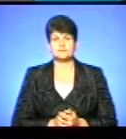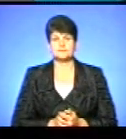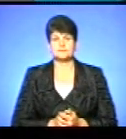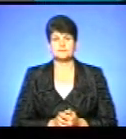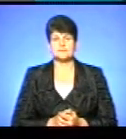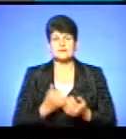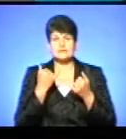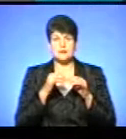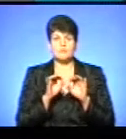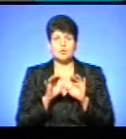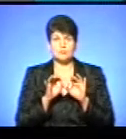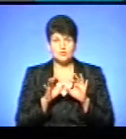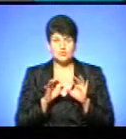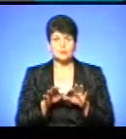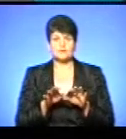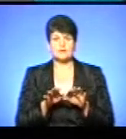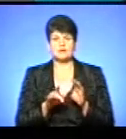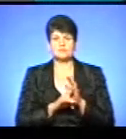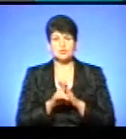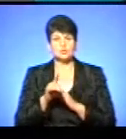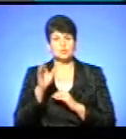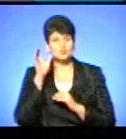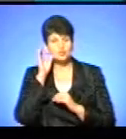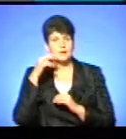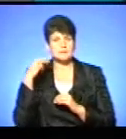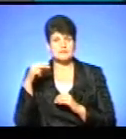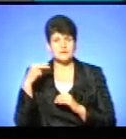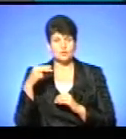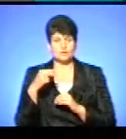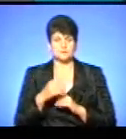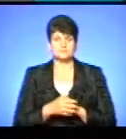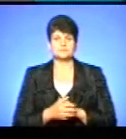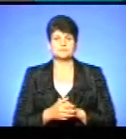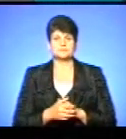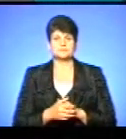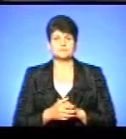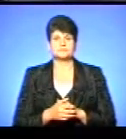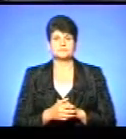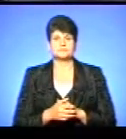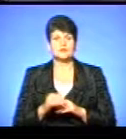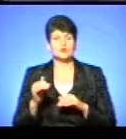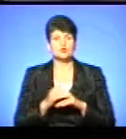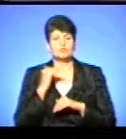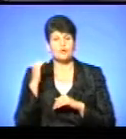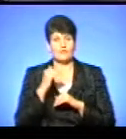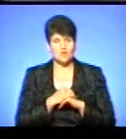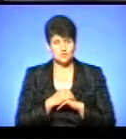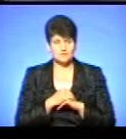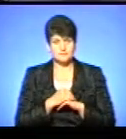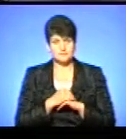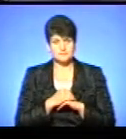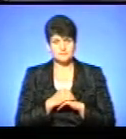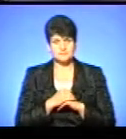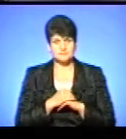Зараз прокоментуєте, але спочатку послухаємо дзвінок глядача. Будь ласка. Доброго вечора. Доброго вечора.